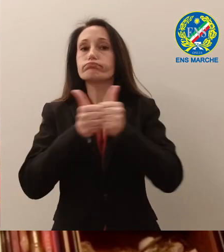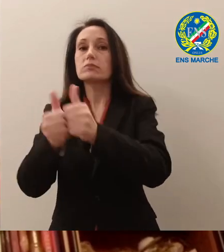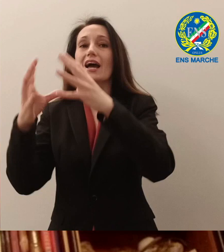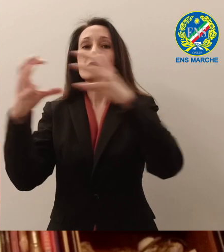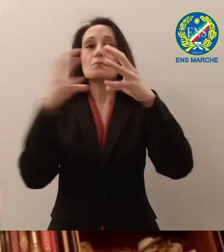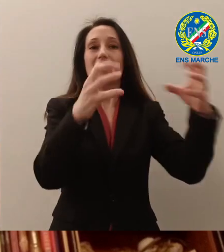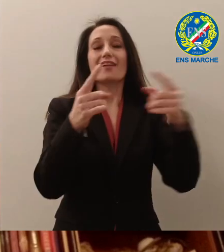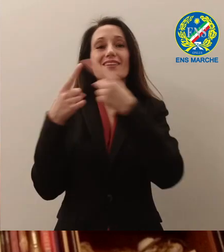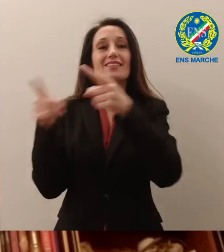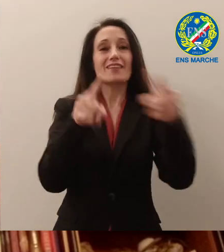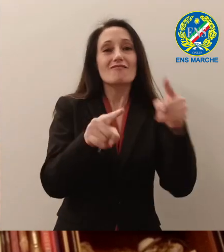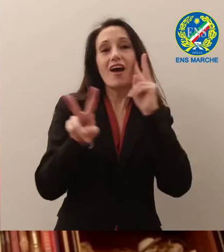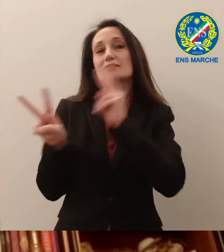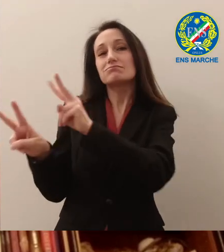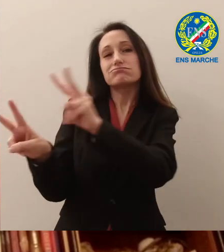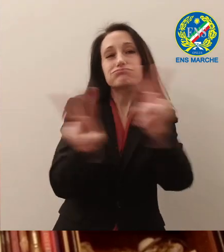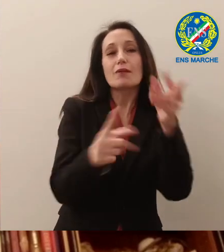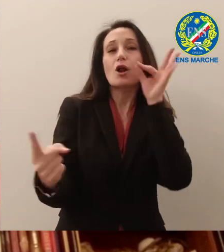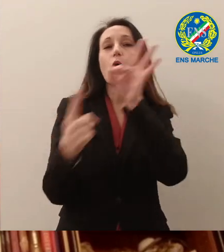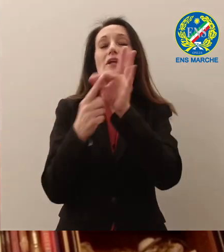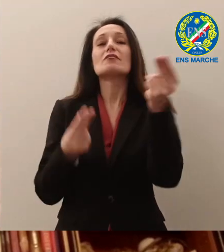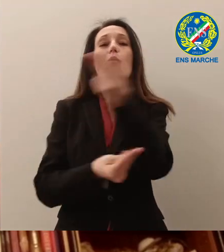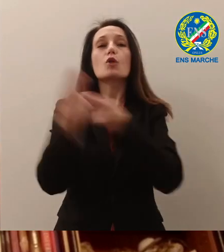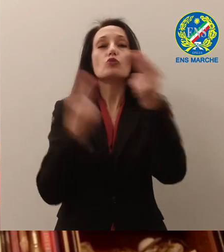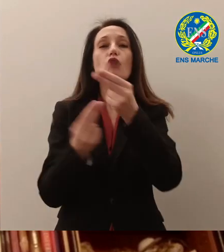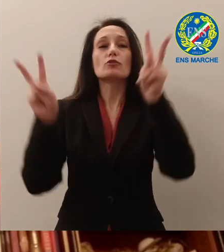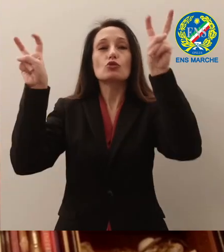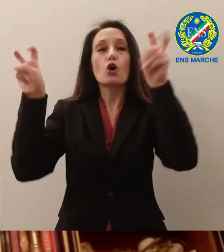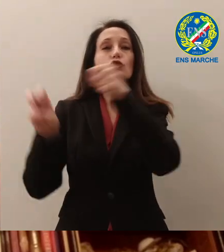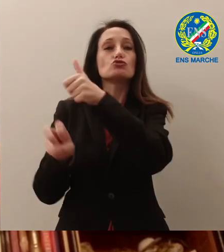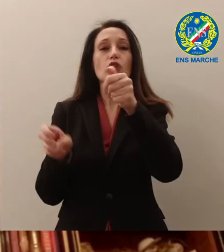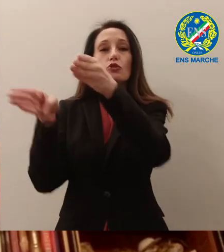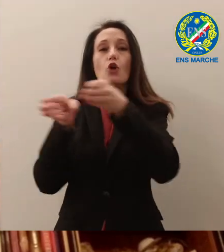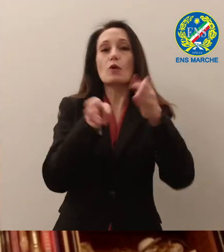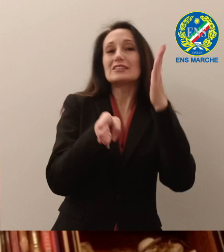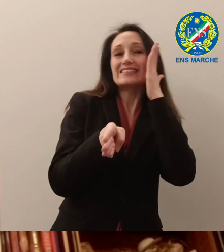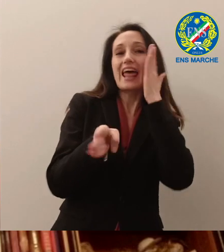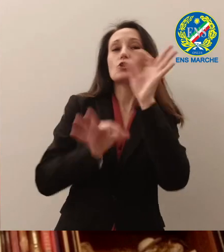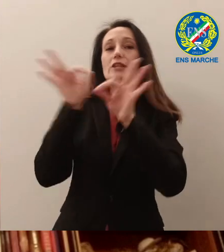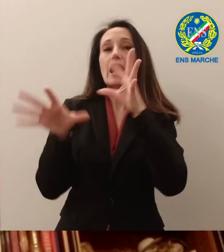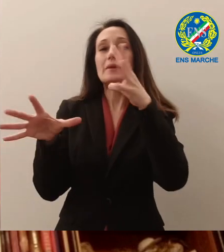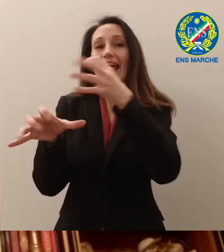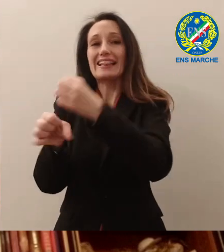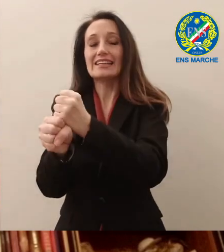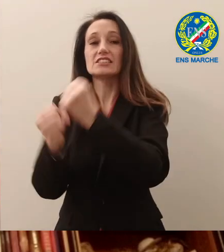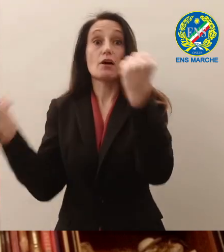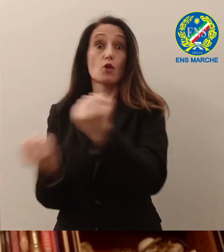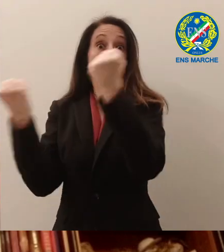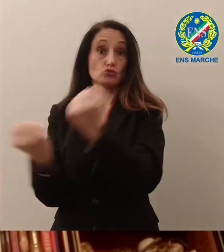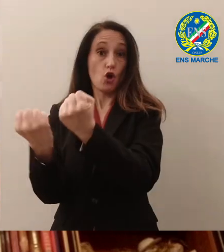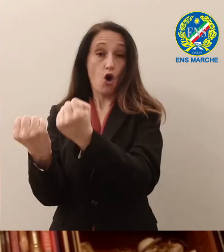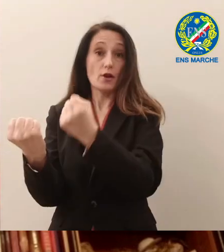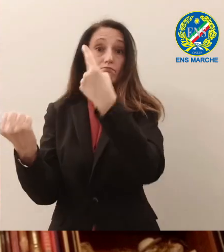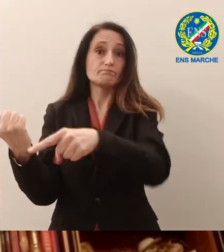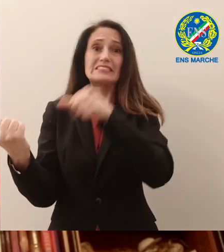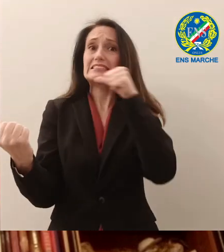100 per i 100 posti letto di terapia intensiva necessaria nella nostra regione per superare il picco che arriverà fra una decina di giorni